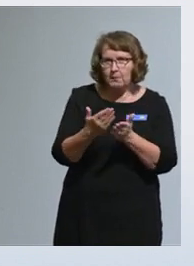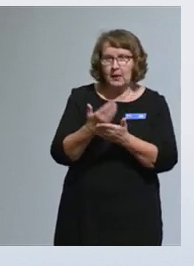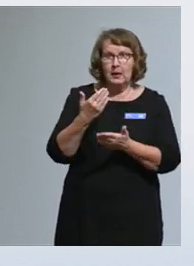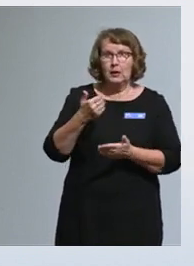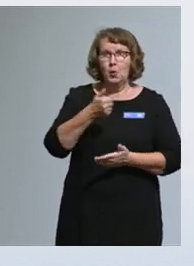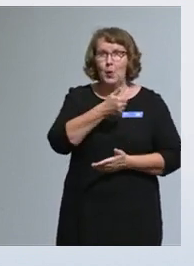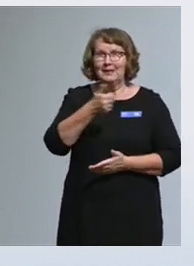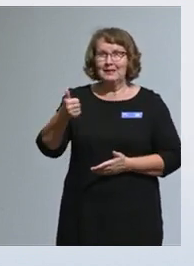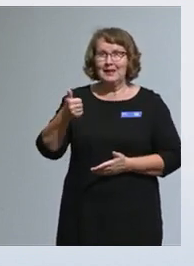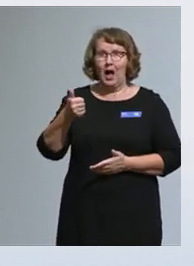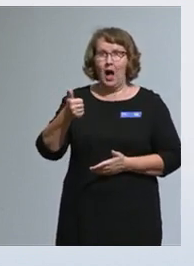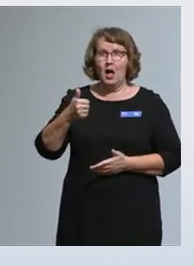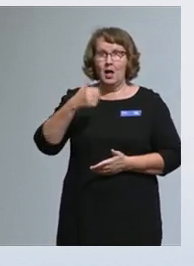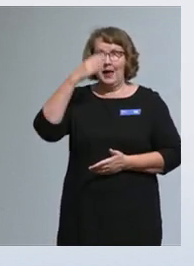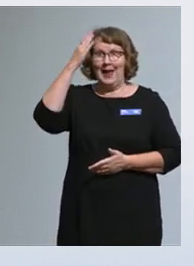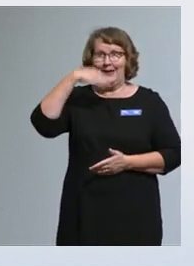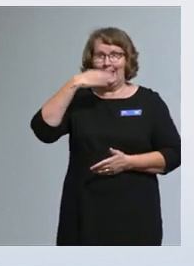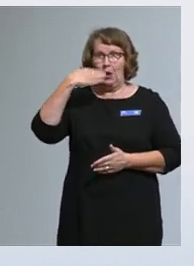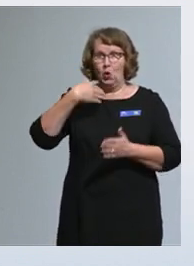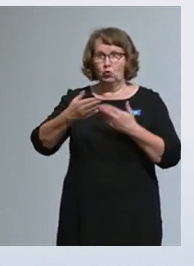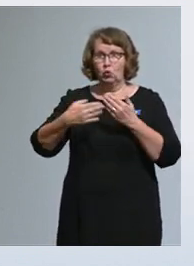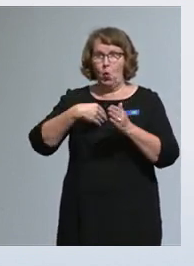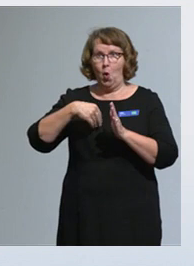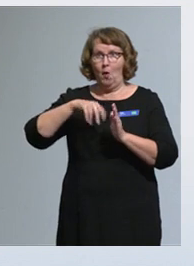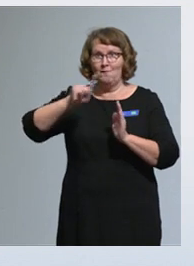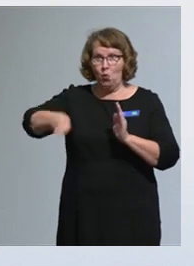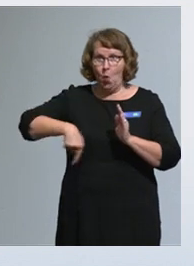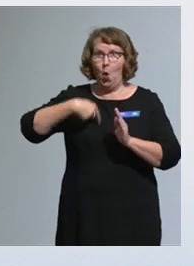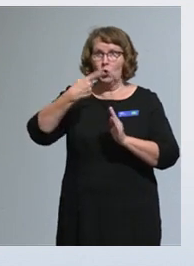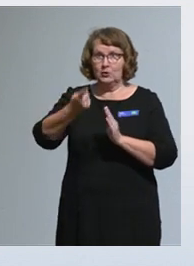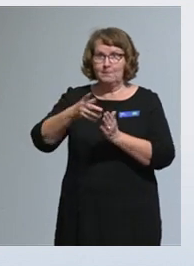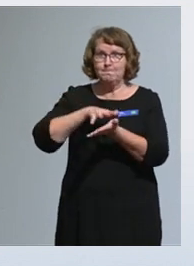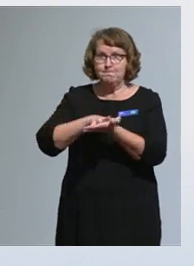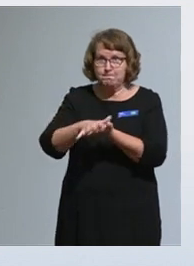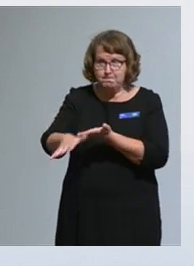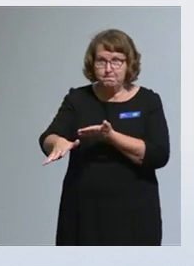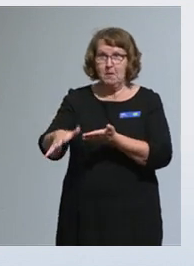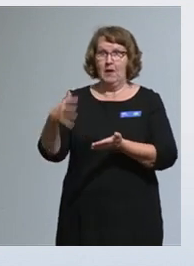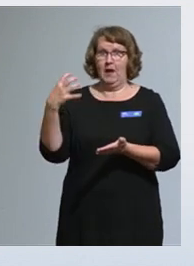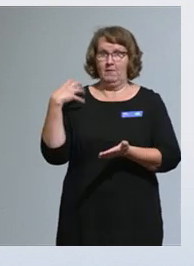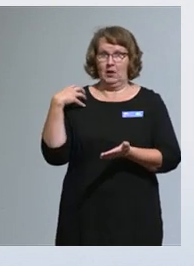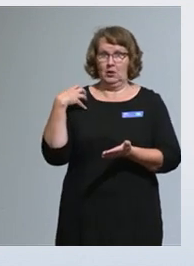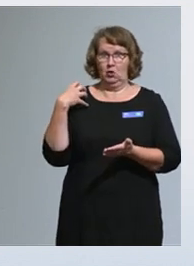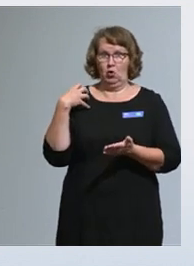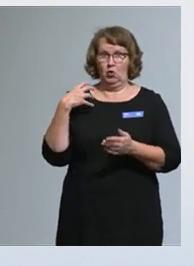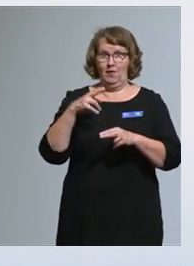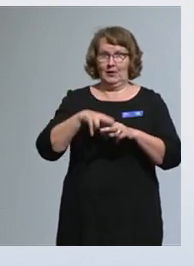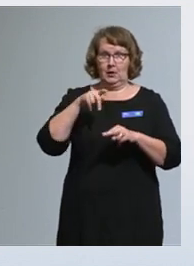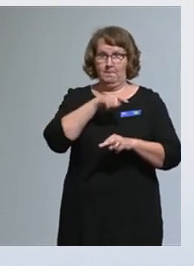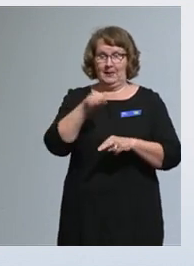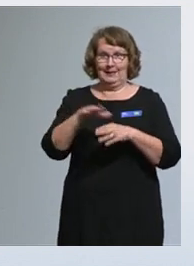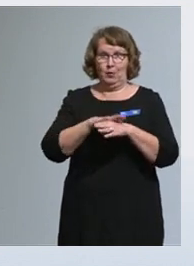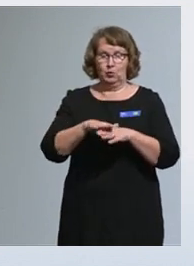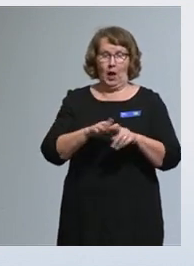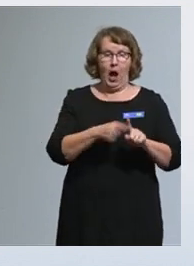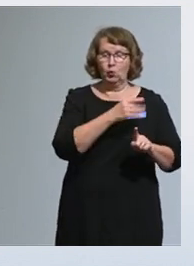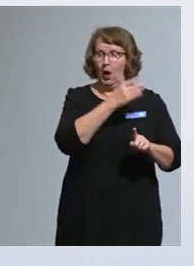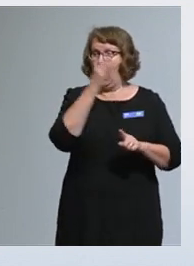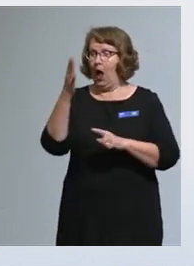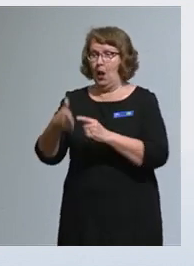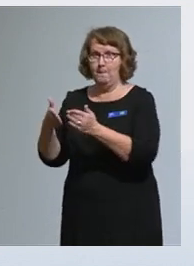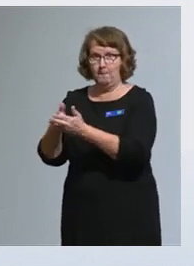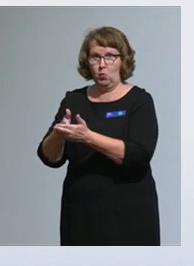valtiovirkamiehet käyttävät tähän avustusprosessiin ihan sieltä alusta loppuun. Ja minä voin väittää, että esimerkiksi